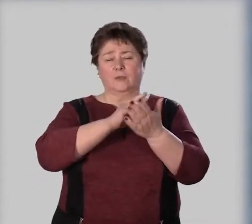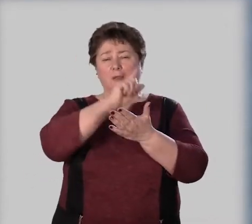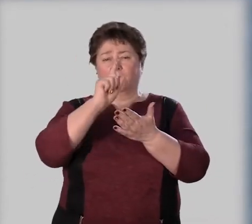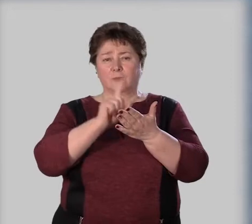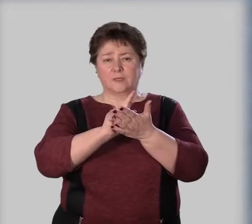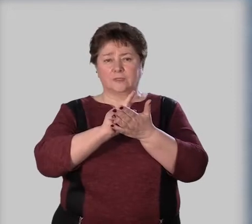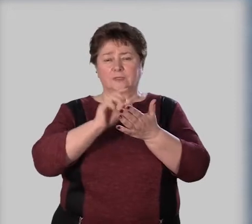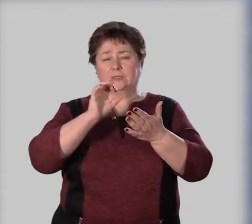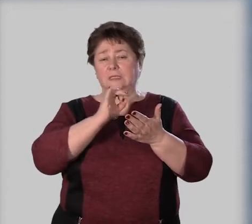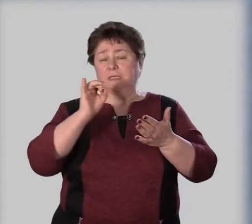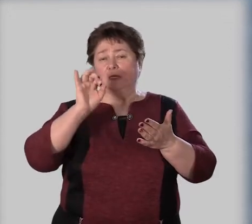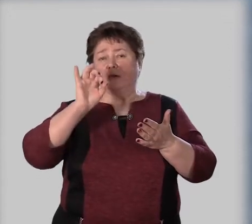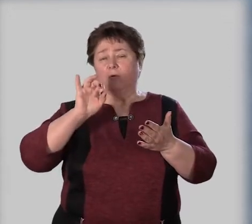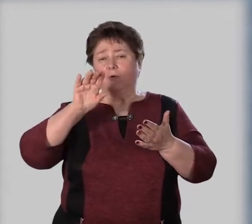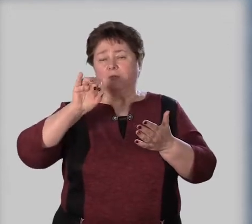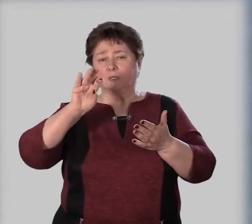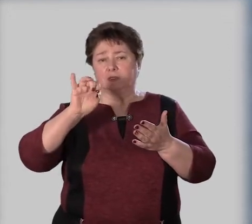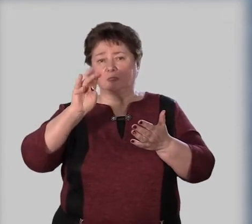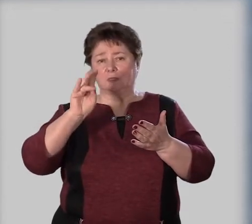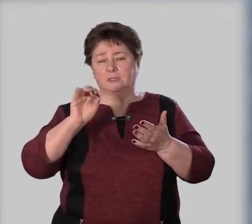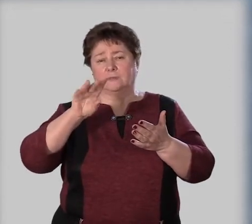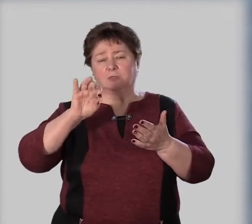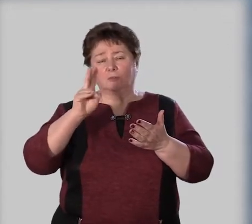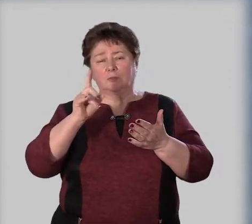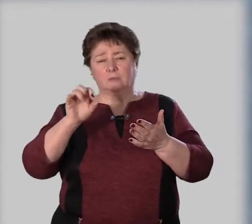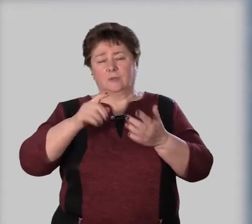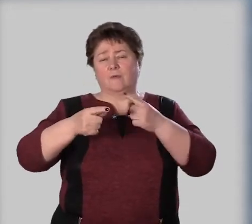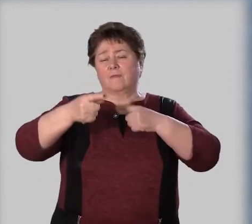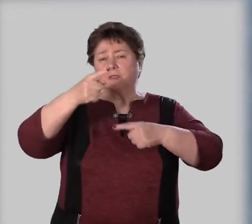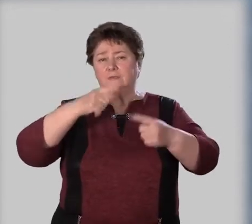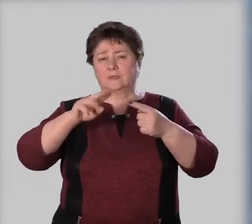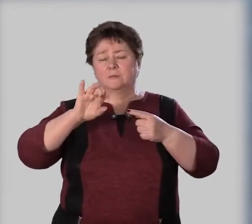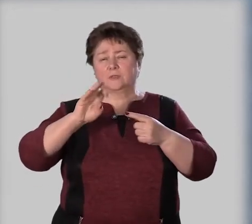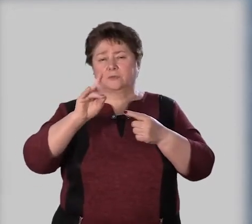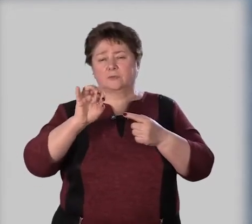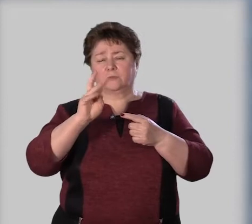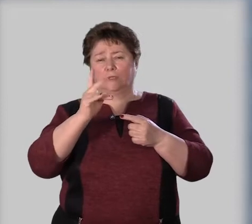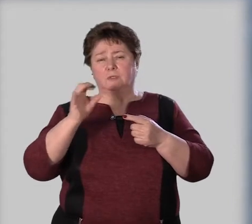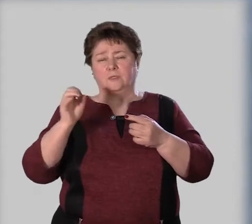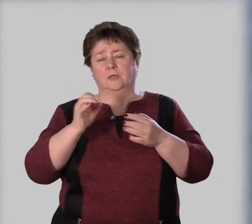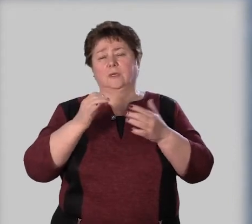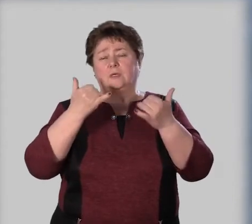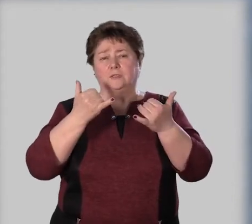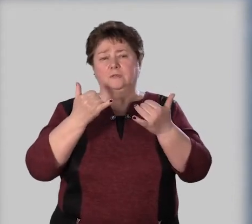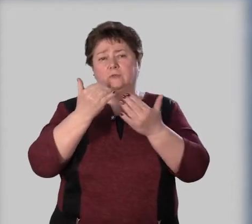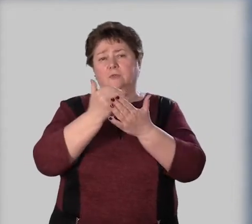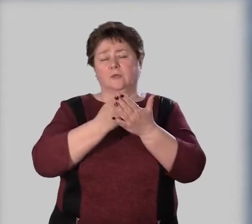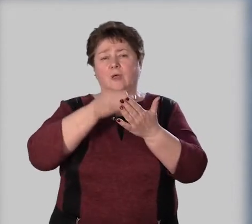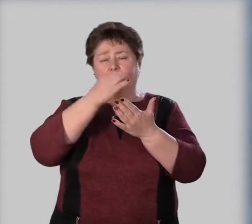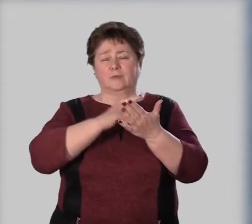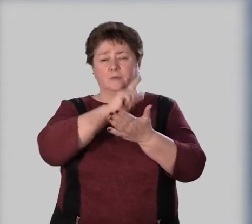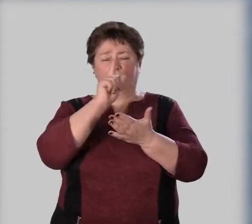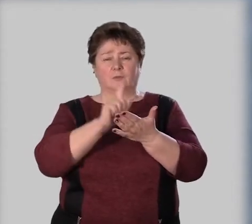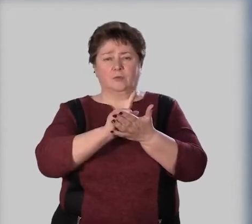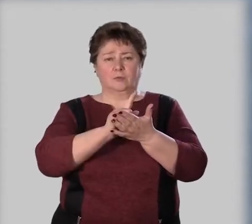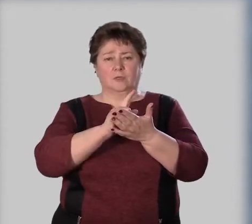«Вопросительные и относительные местоимения. Возвратное местоимение». И сегодня на уроке мы